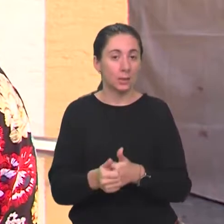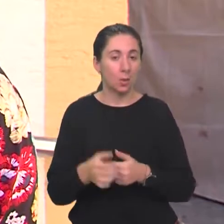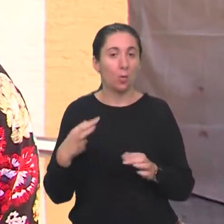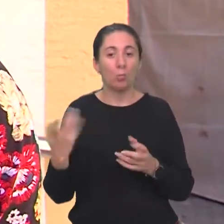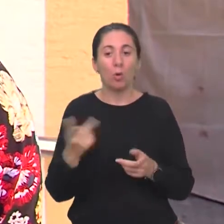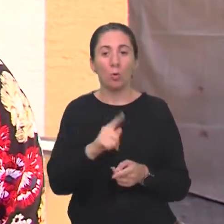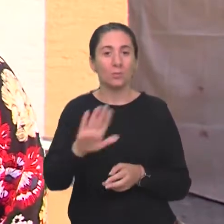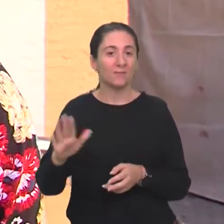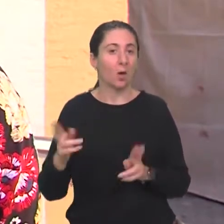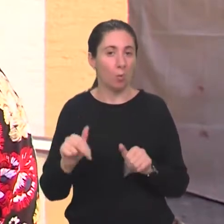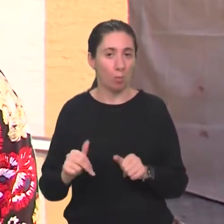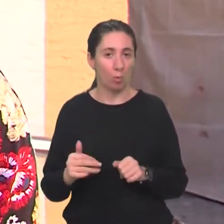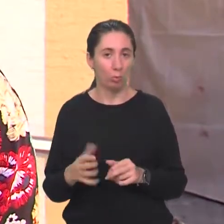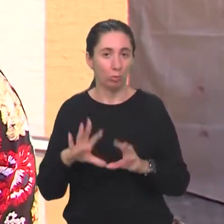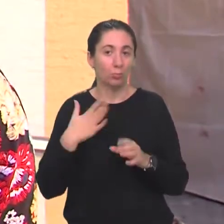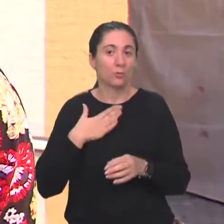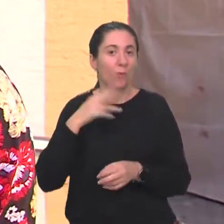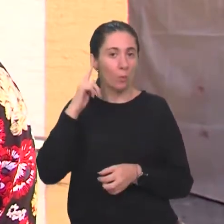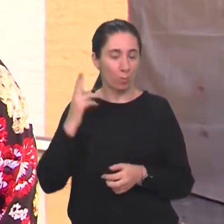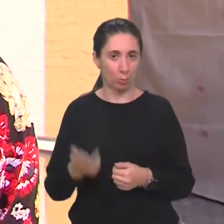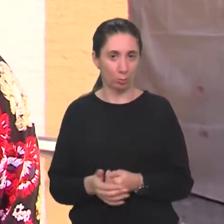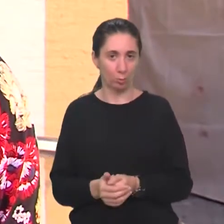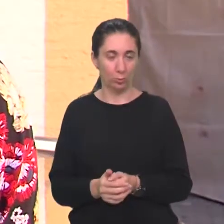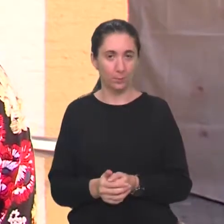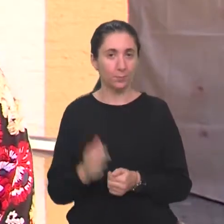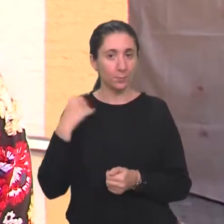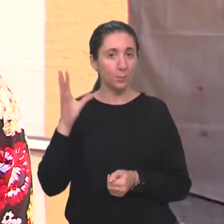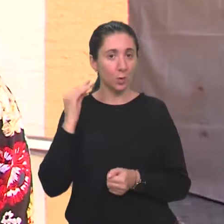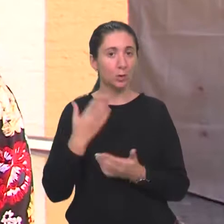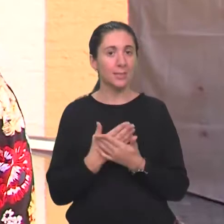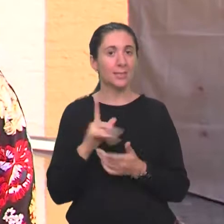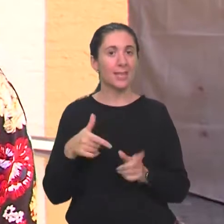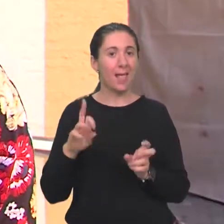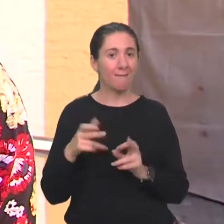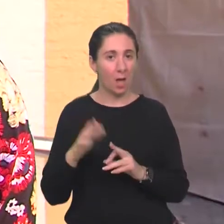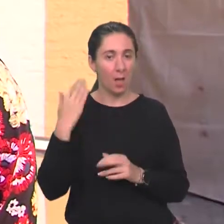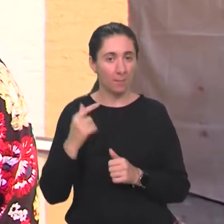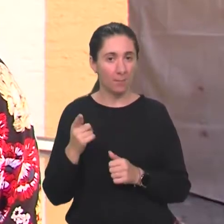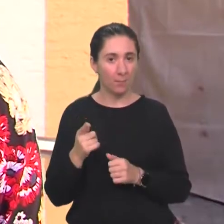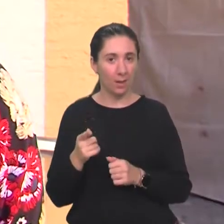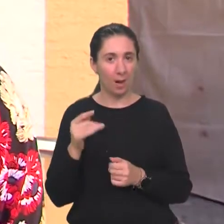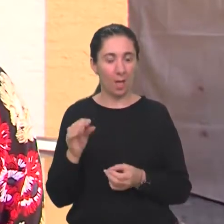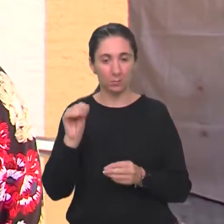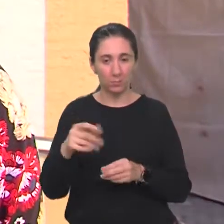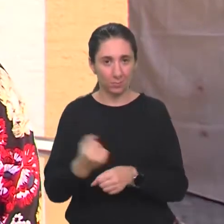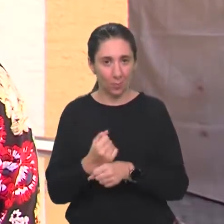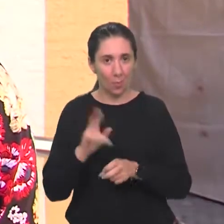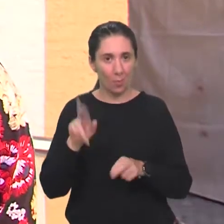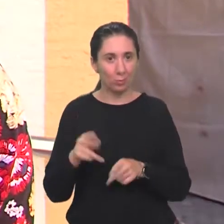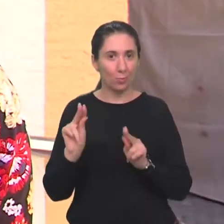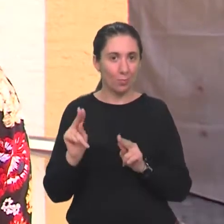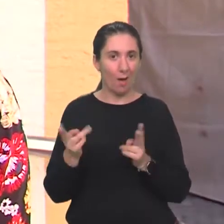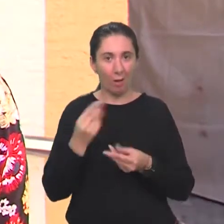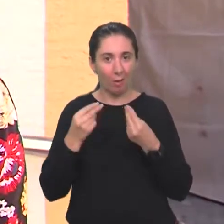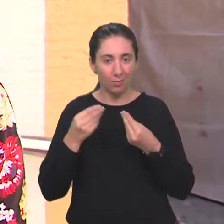koliko svako od njih može u sklopu svojih mogućnosti. Evo, čuli smo Zlijevka je bila na repertoaru, može li je